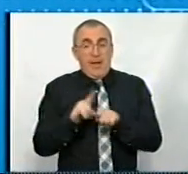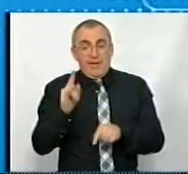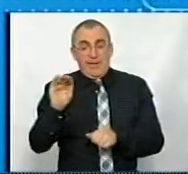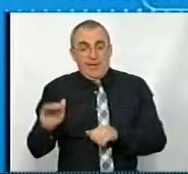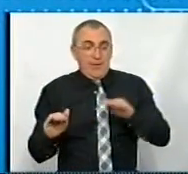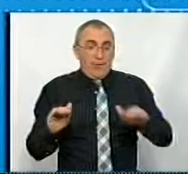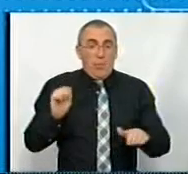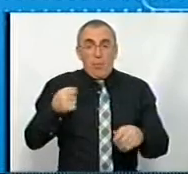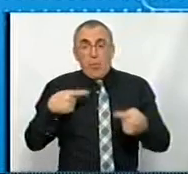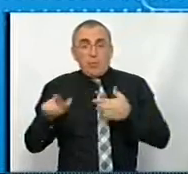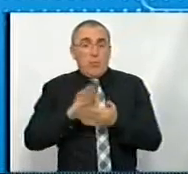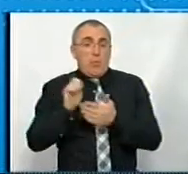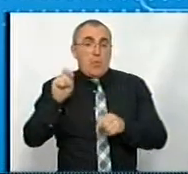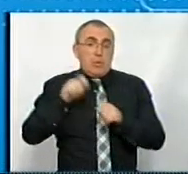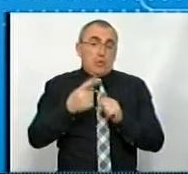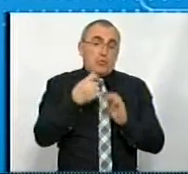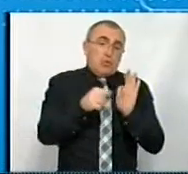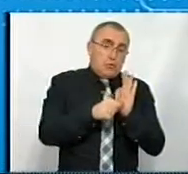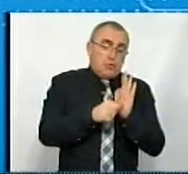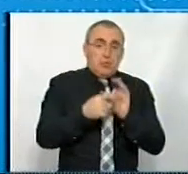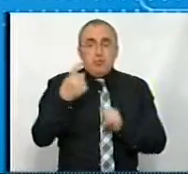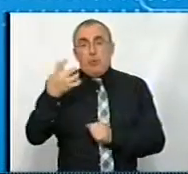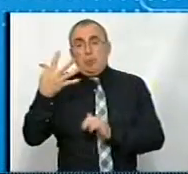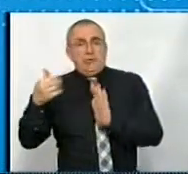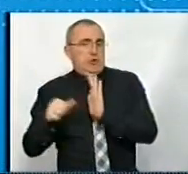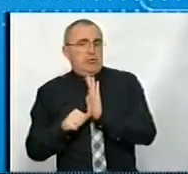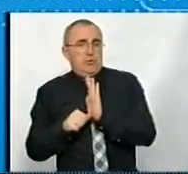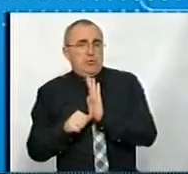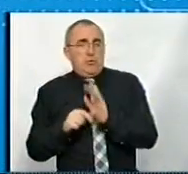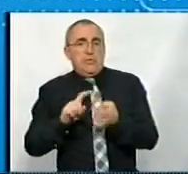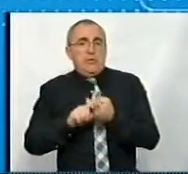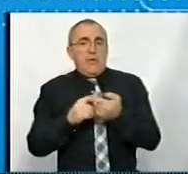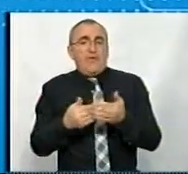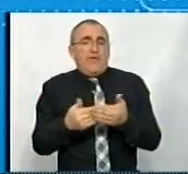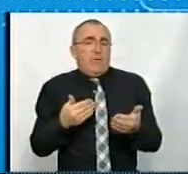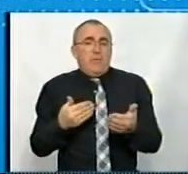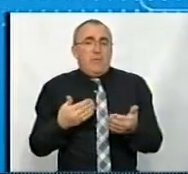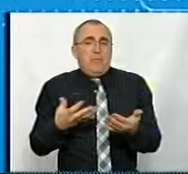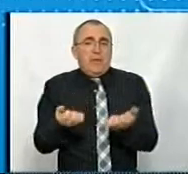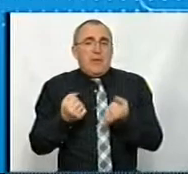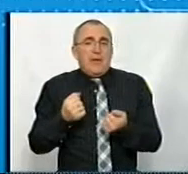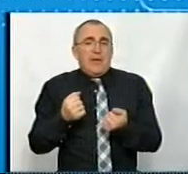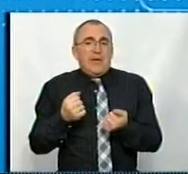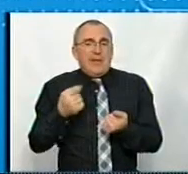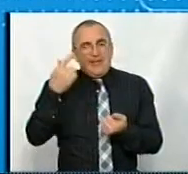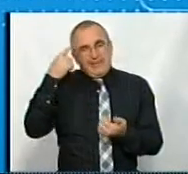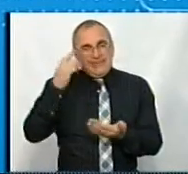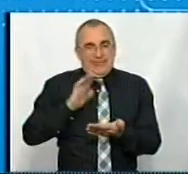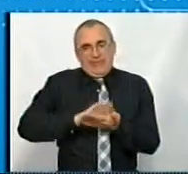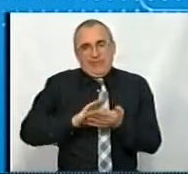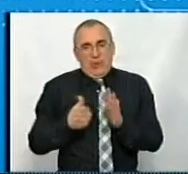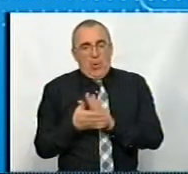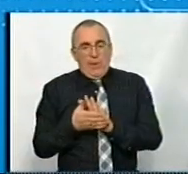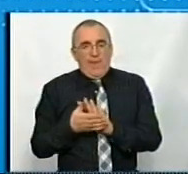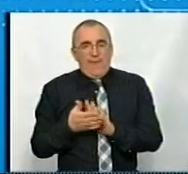в різних умовах може написати тести на 106 і на 156. Залежно, тобто, ми беремо ситуативний варіант. І те, що